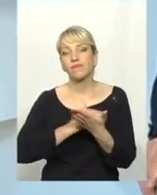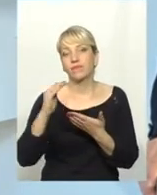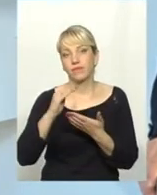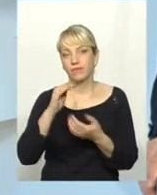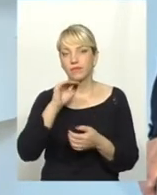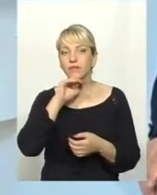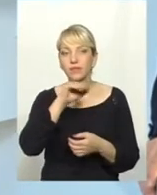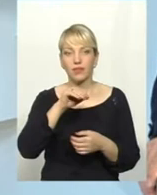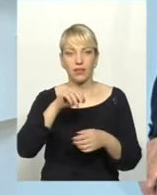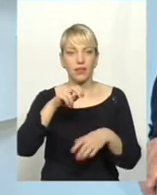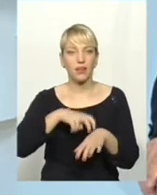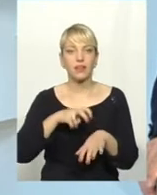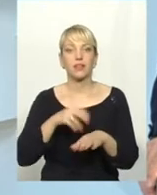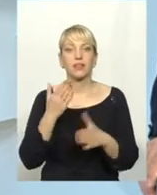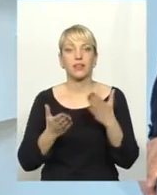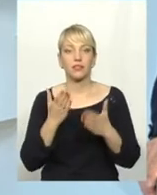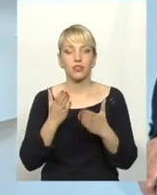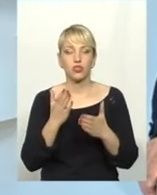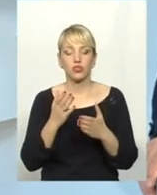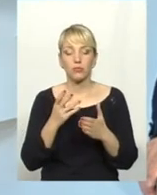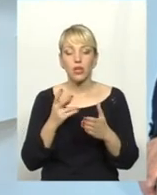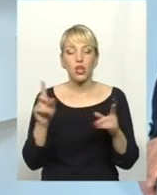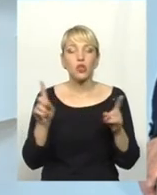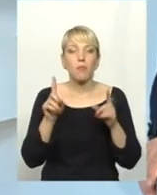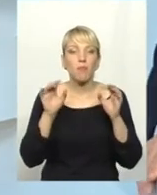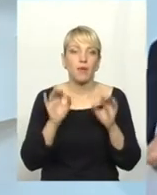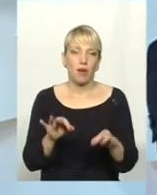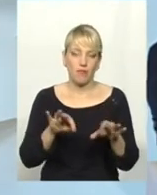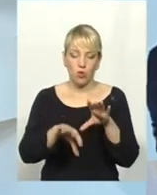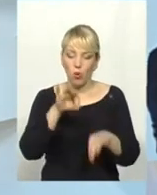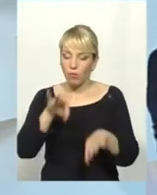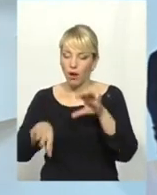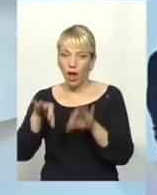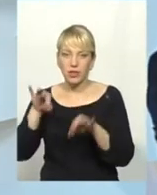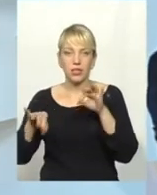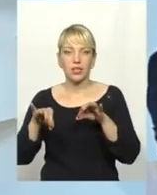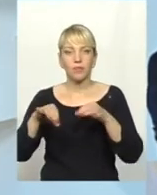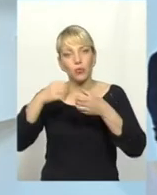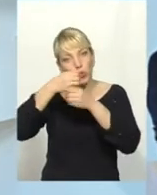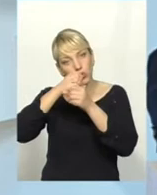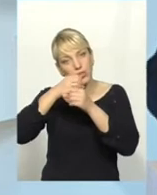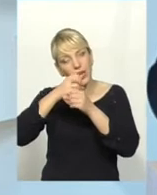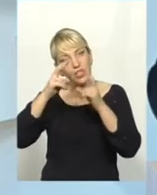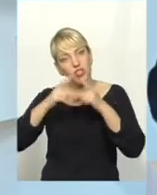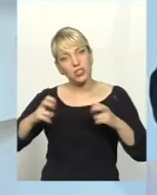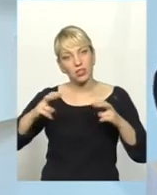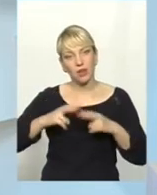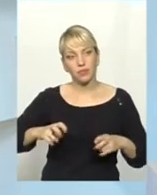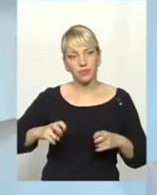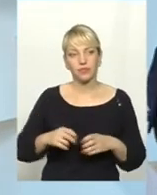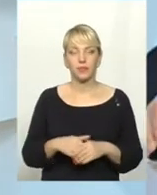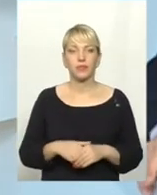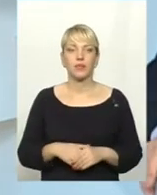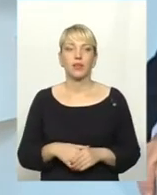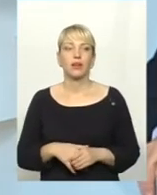в тому, щоб обрати саме ті дослідження, які потрібні. І стосовно статевих захворень, от мене попросили,